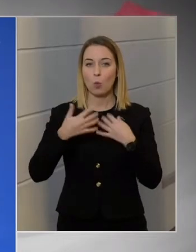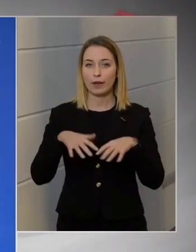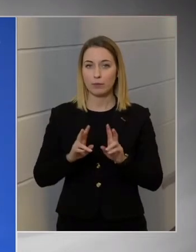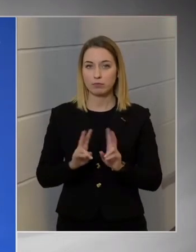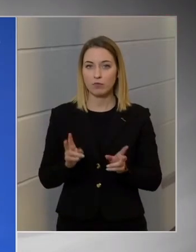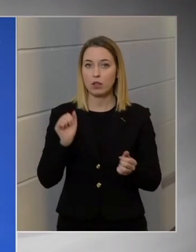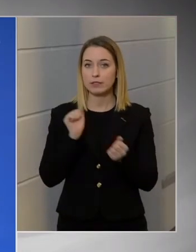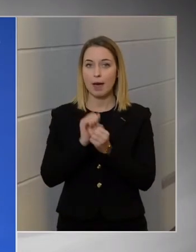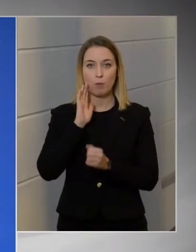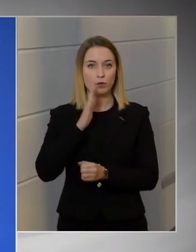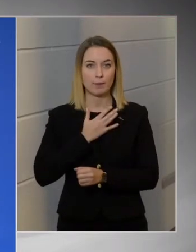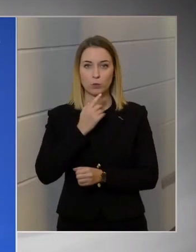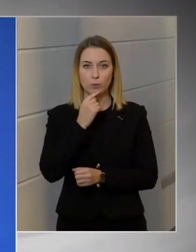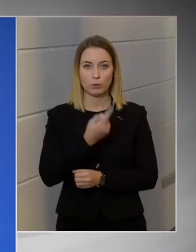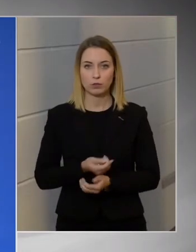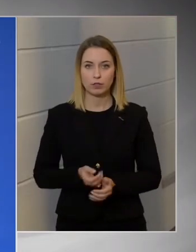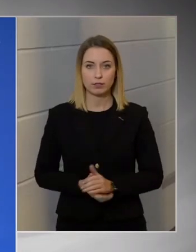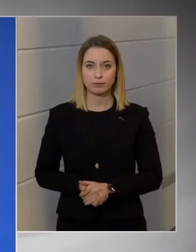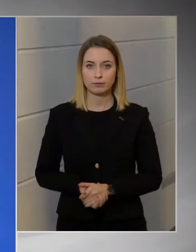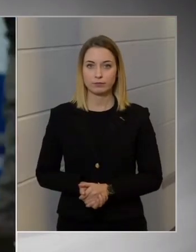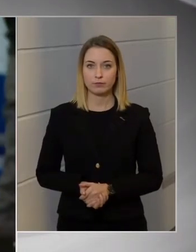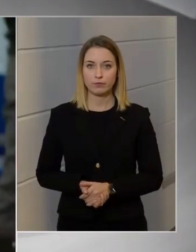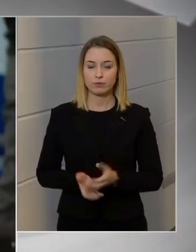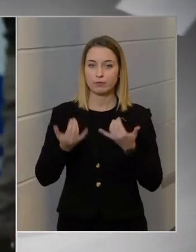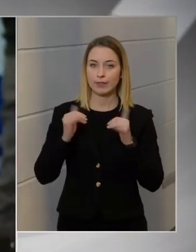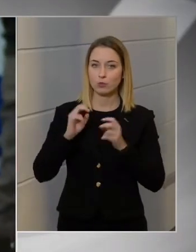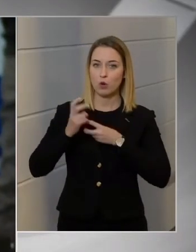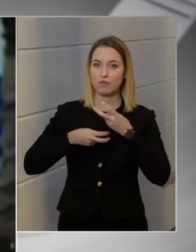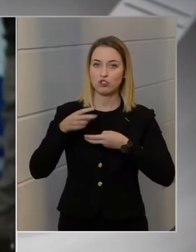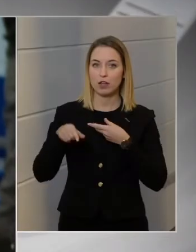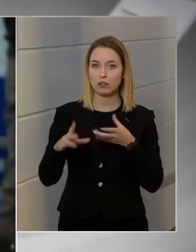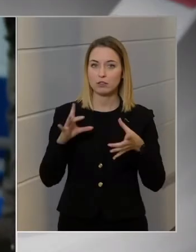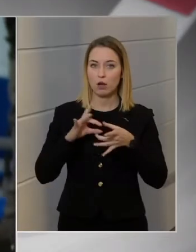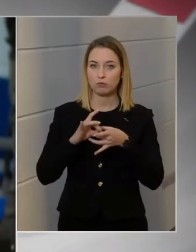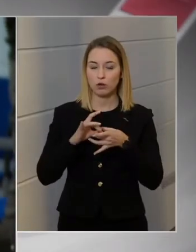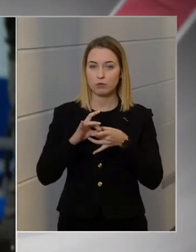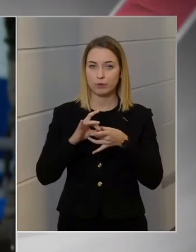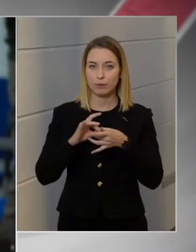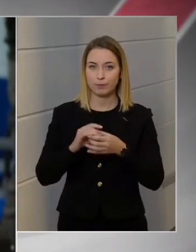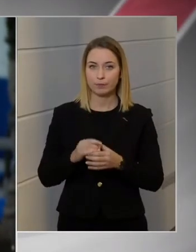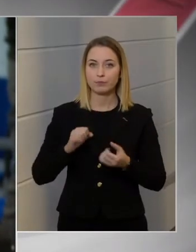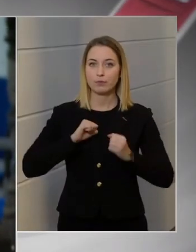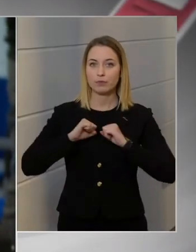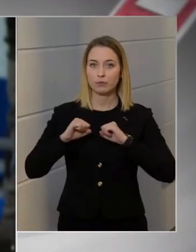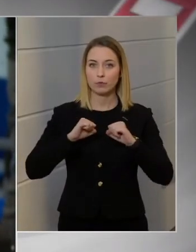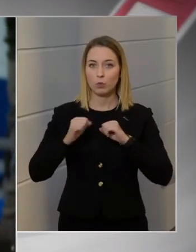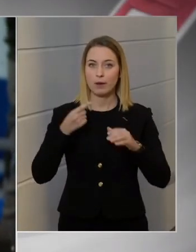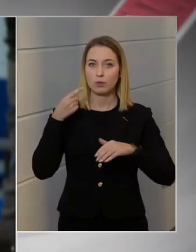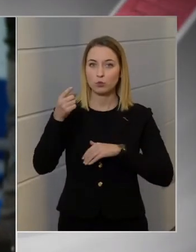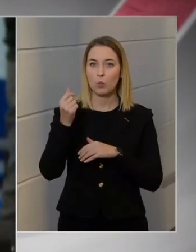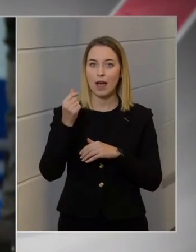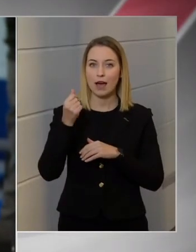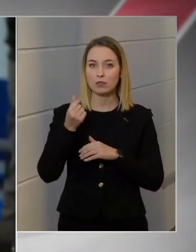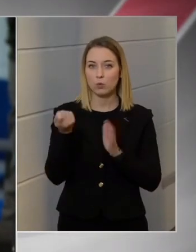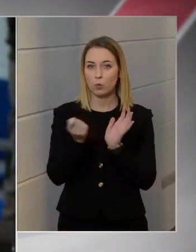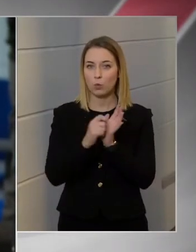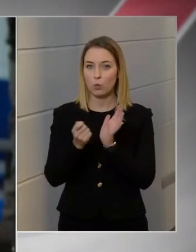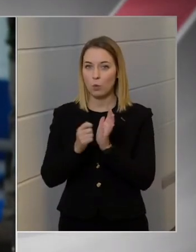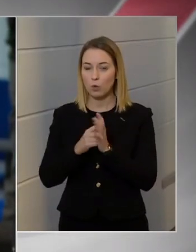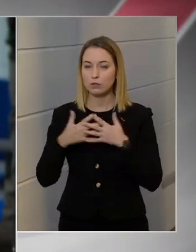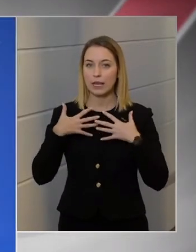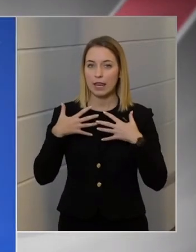Számot nem tudok mondani, éppen mennyi el a raktárban. Indul a vizsgálat azzal kapcsolatban, hogy a kormány túlárazottan vette ezeket a